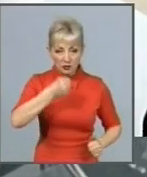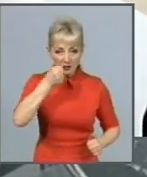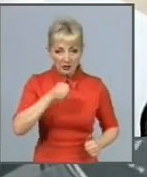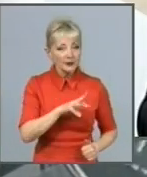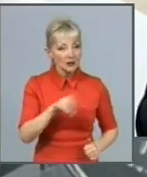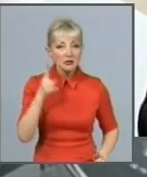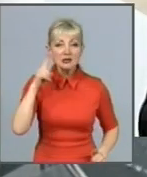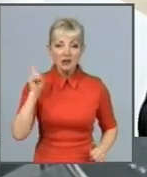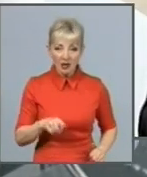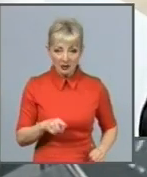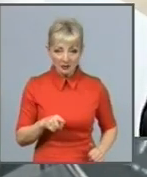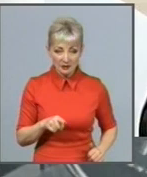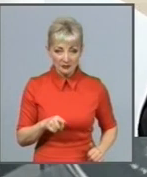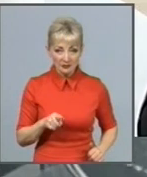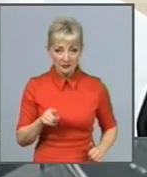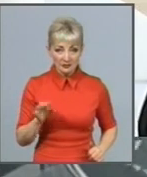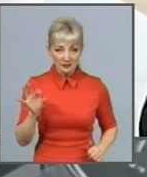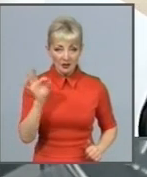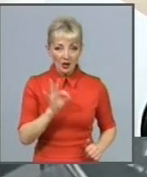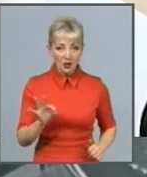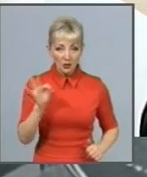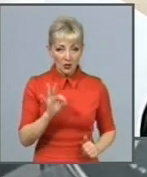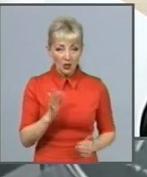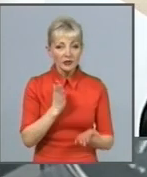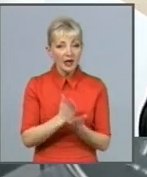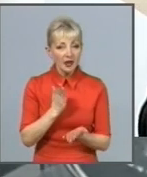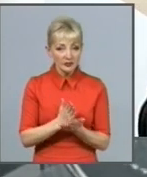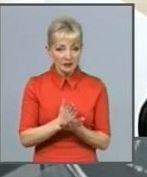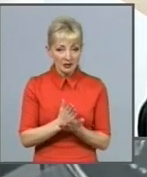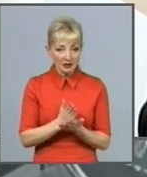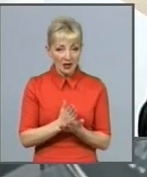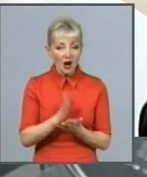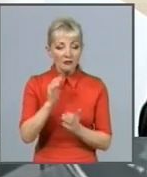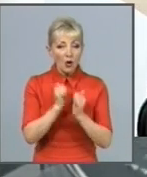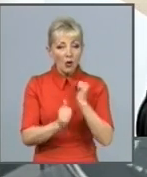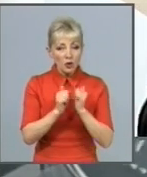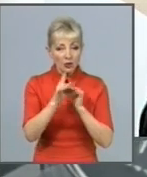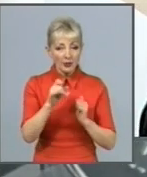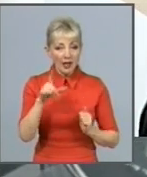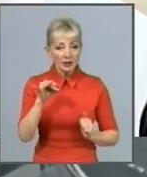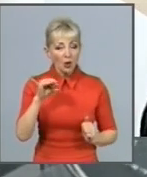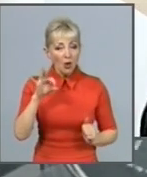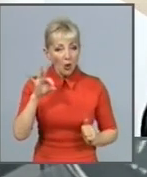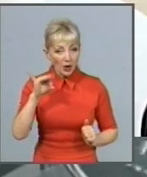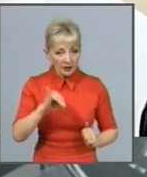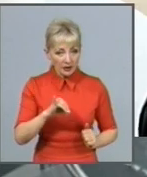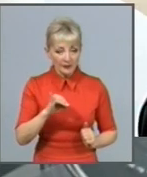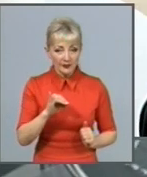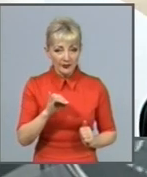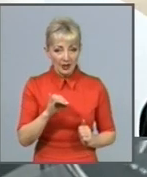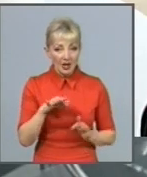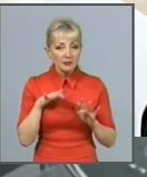наявність в кожному регіоні засобів, які необхідні